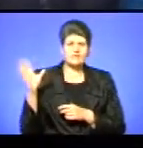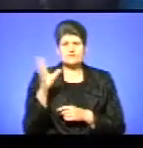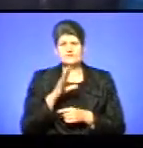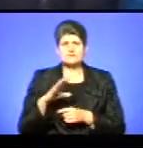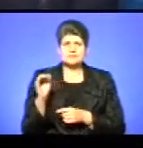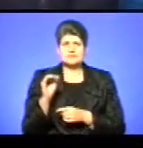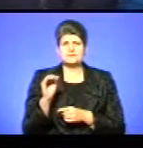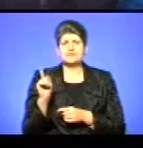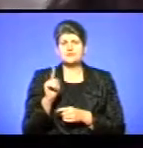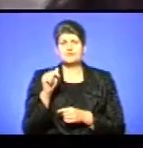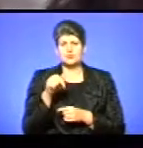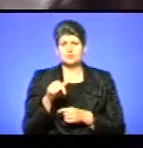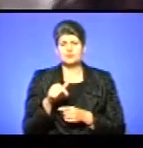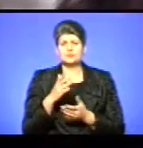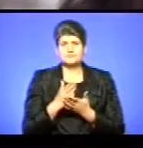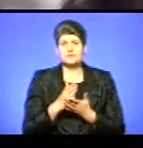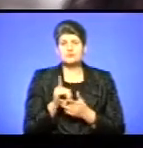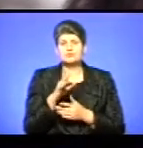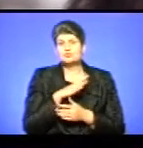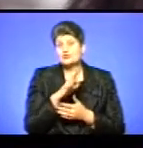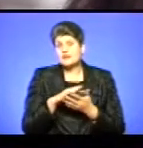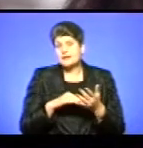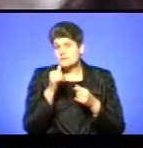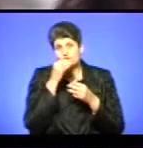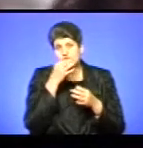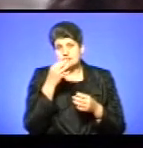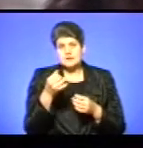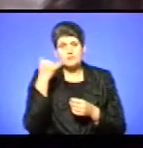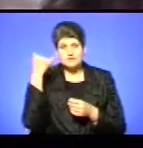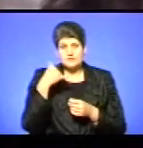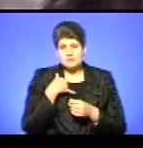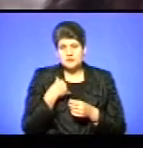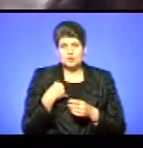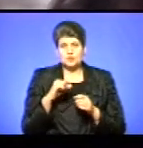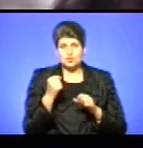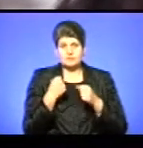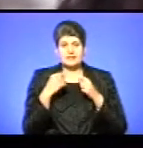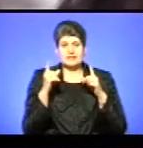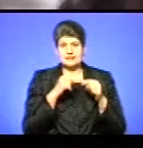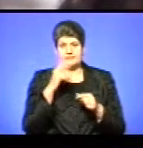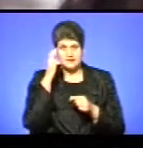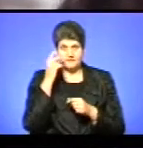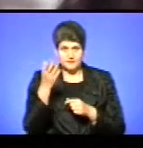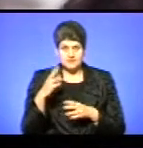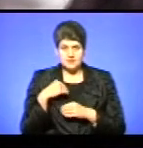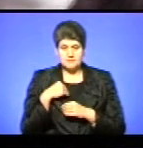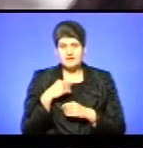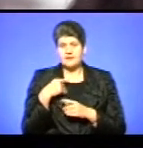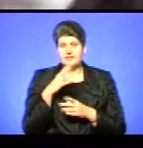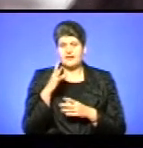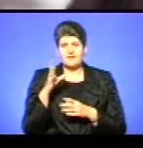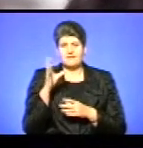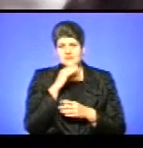тут. Що було далі, я не можу сказати, тому що позвонили мої друзі і сказали, ми їдемо на Київ, ви з нами. Я не встигла